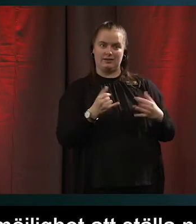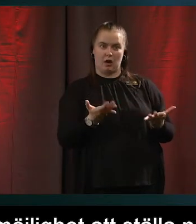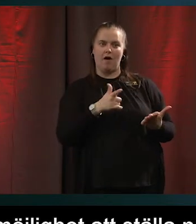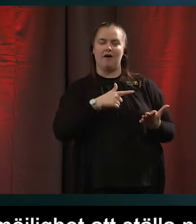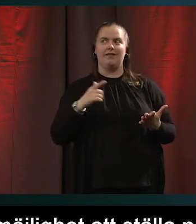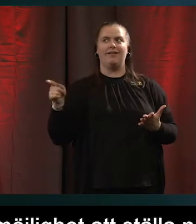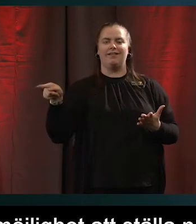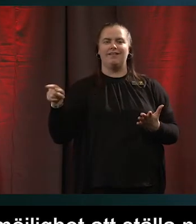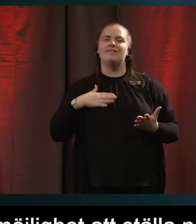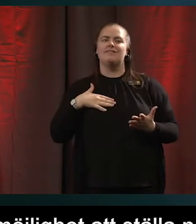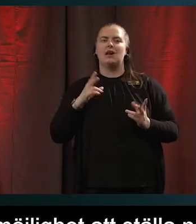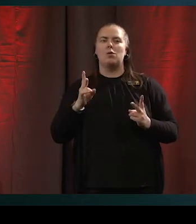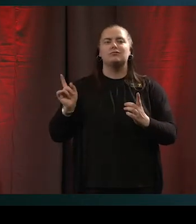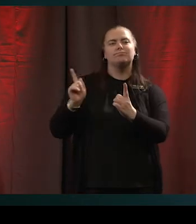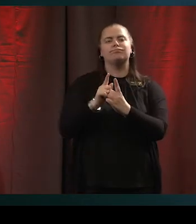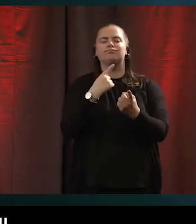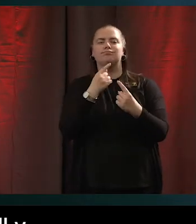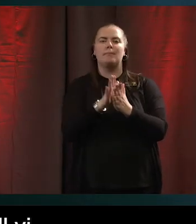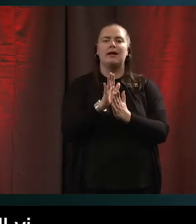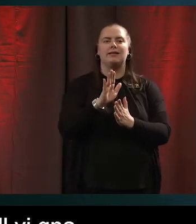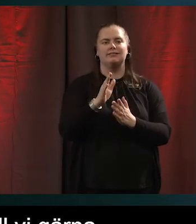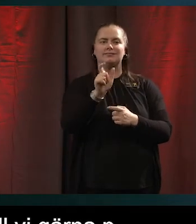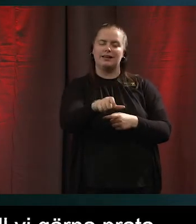om dina fritidsintressen.